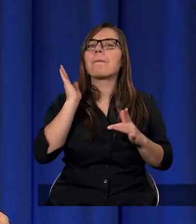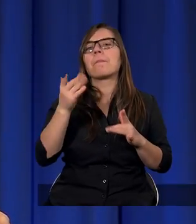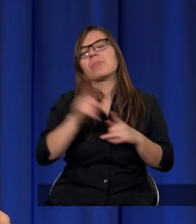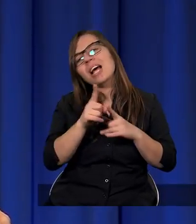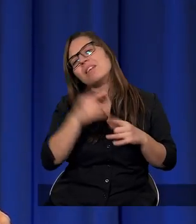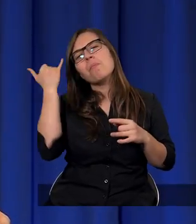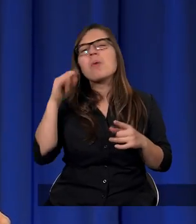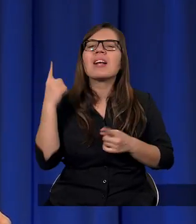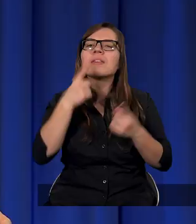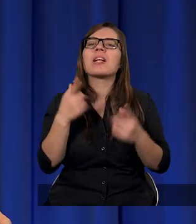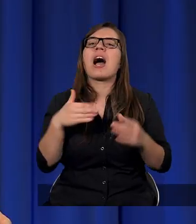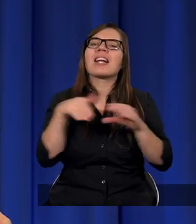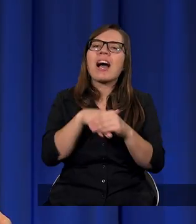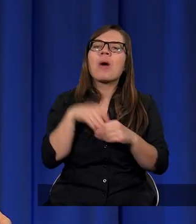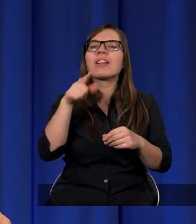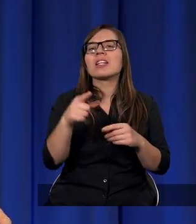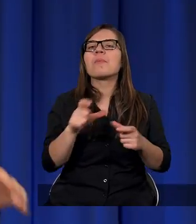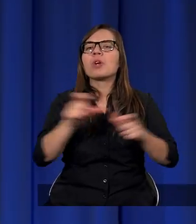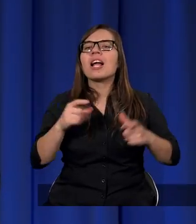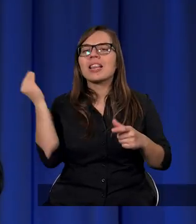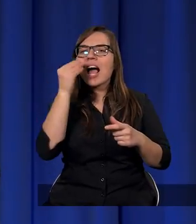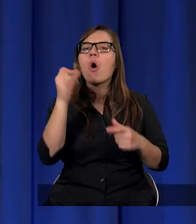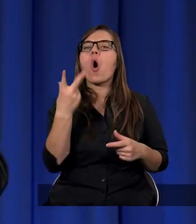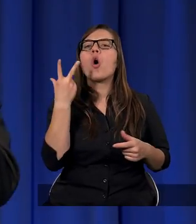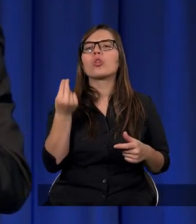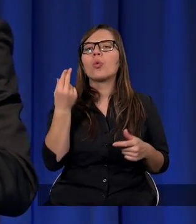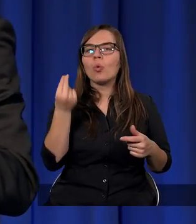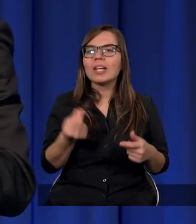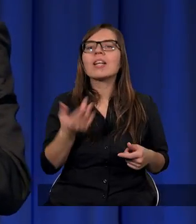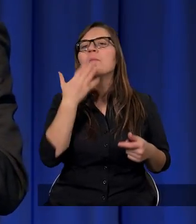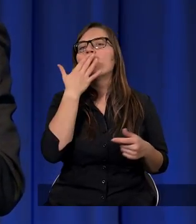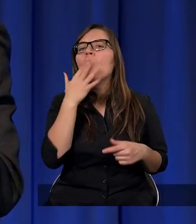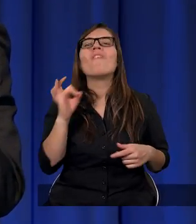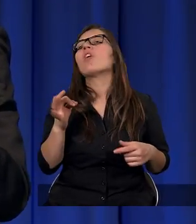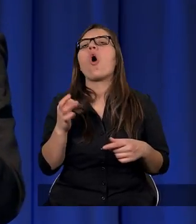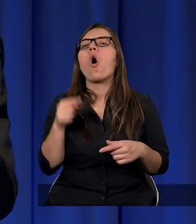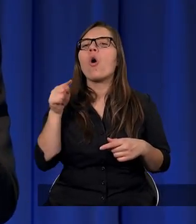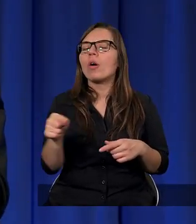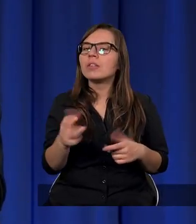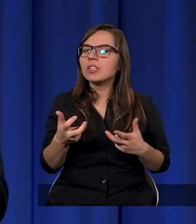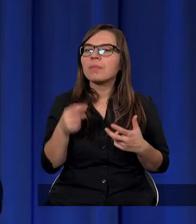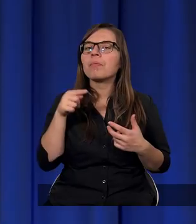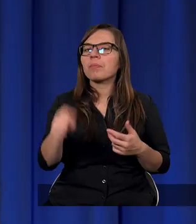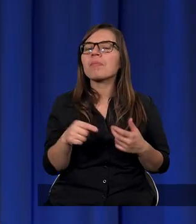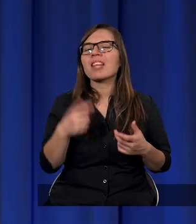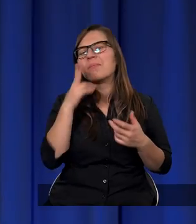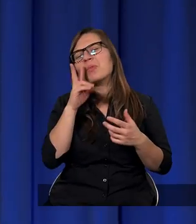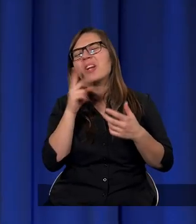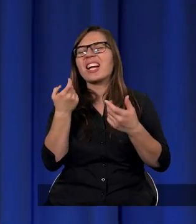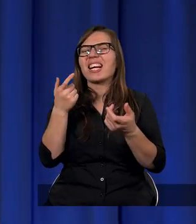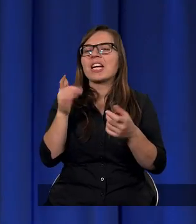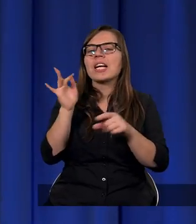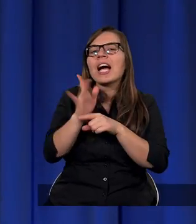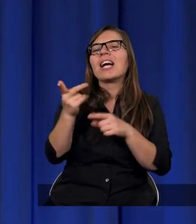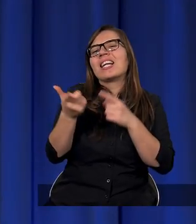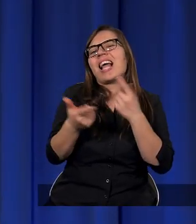zakładano w tym czasie, że nauka o istnieniu Trójcy tak naprawdę mówi o, przyjmowano to jako tak zwany tryteizm, to znaczy